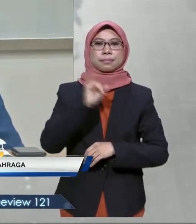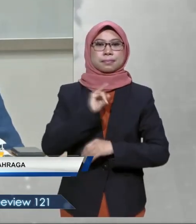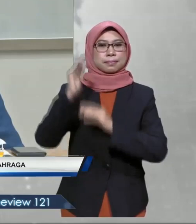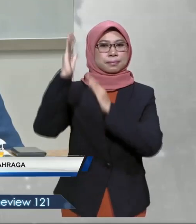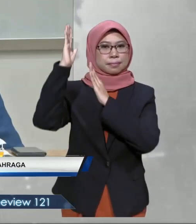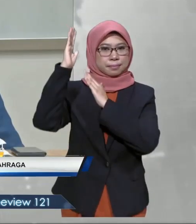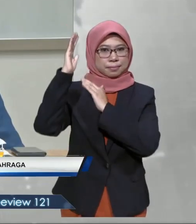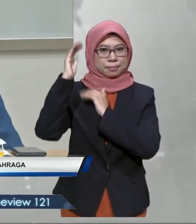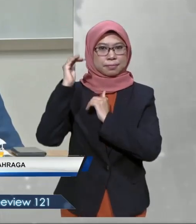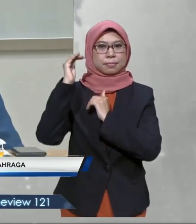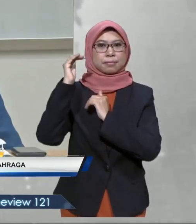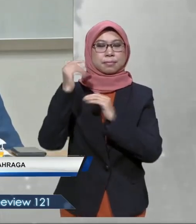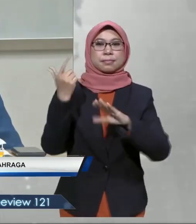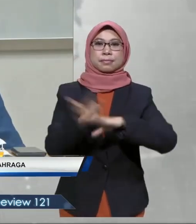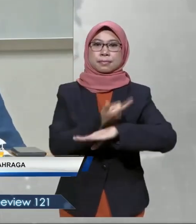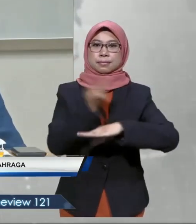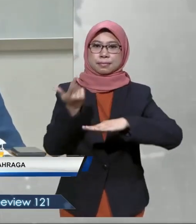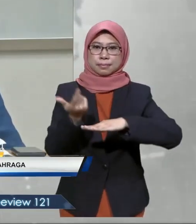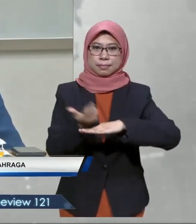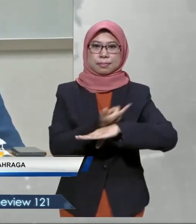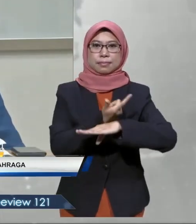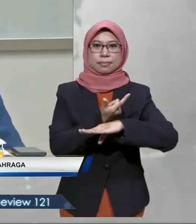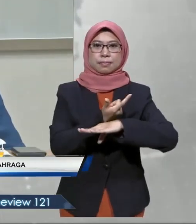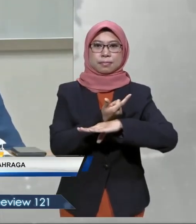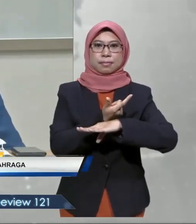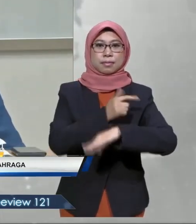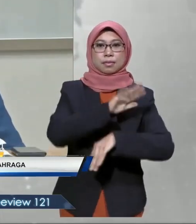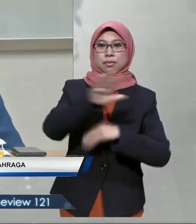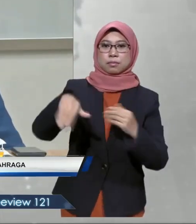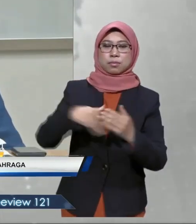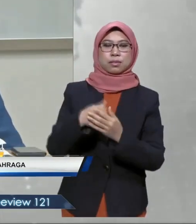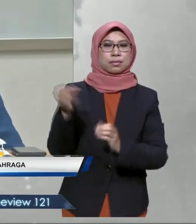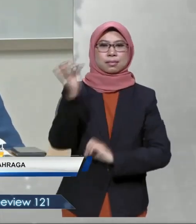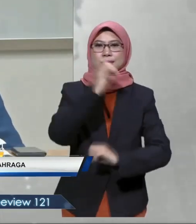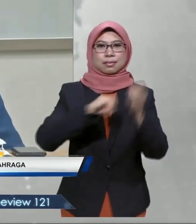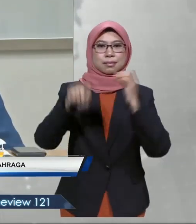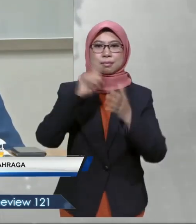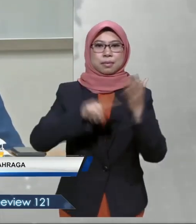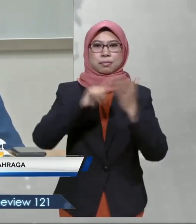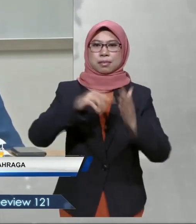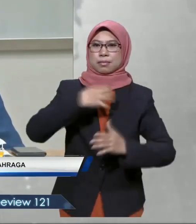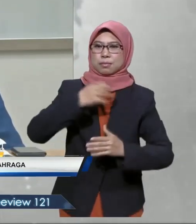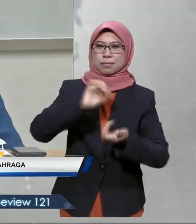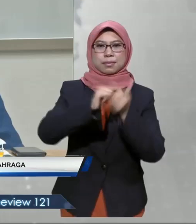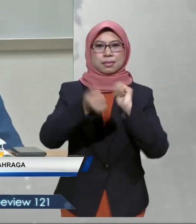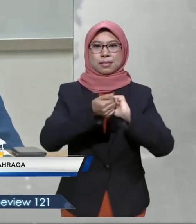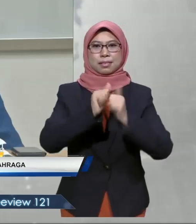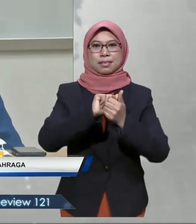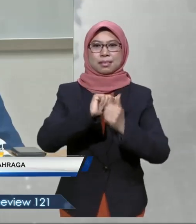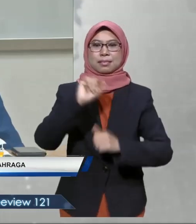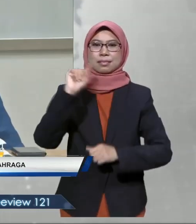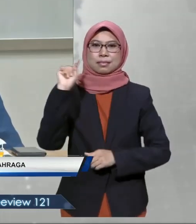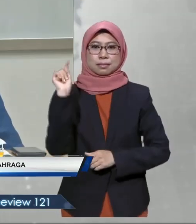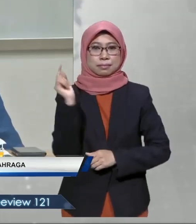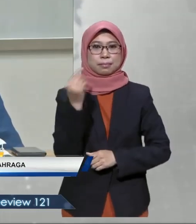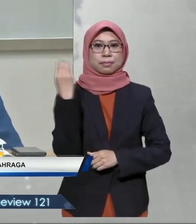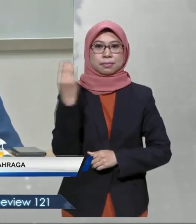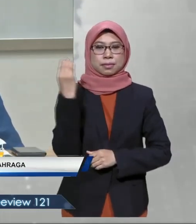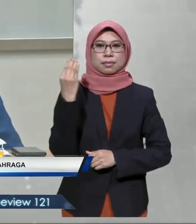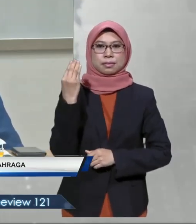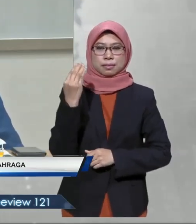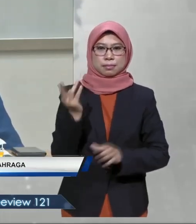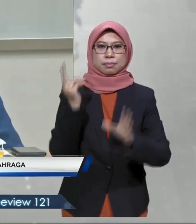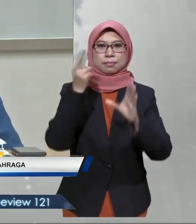dalam letihan ini, dia pun tak ada apa-apa masalah, tak ada komplain apa-apa yang biasa saja. Dia tak ada ambil bahagian dalam